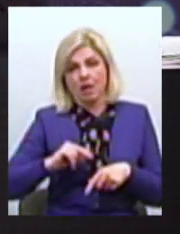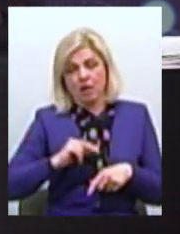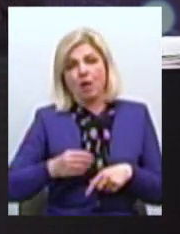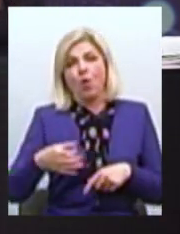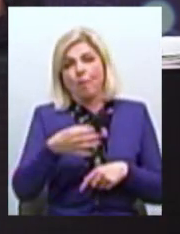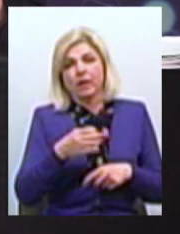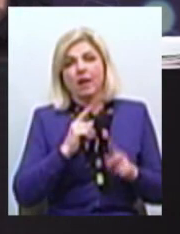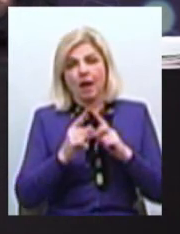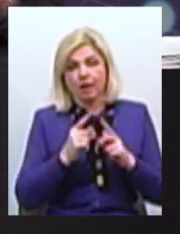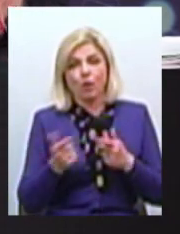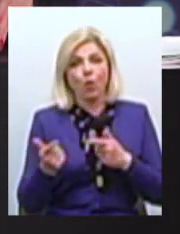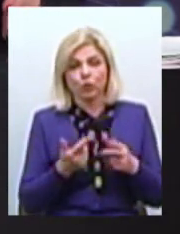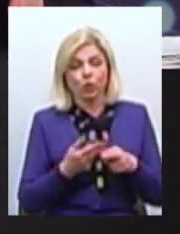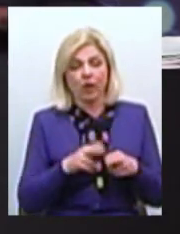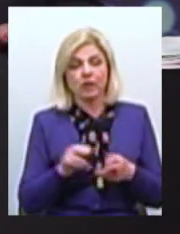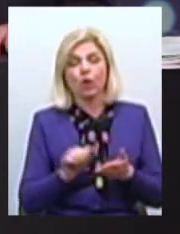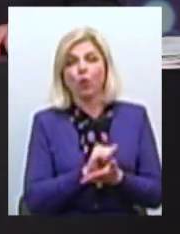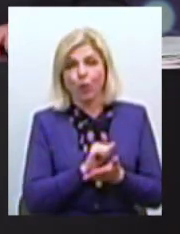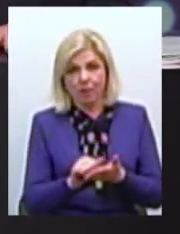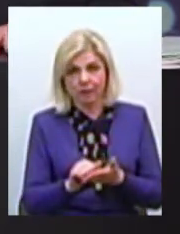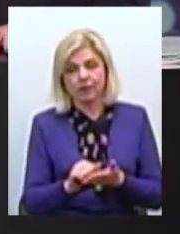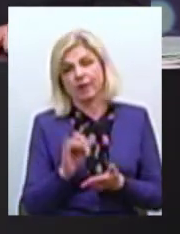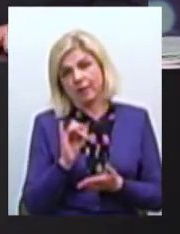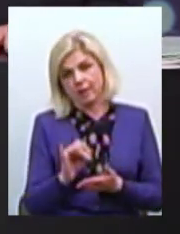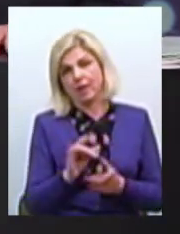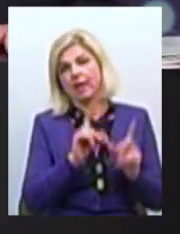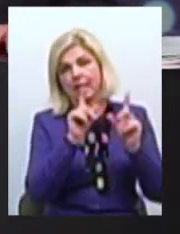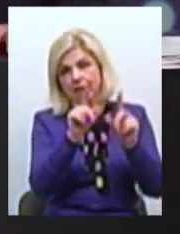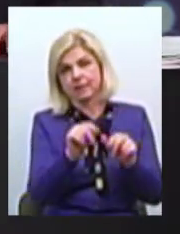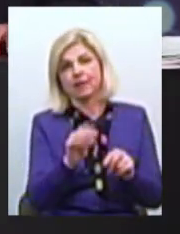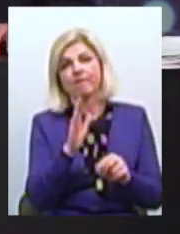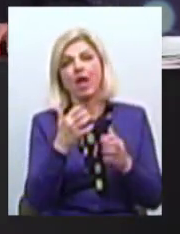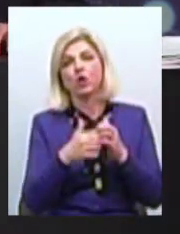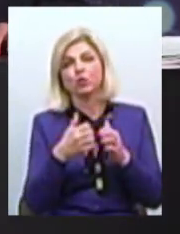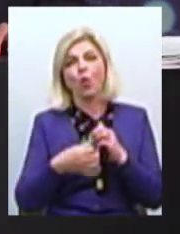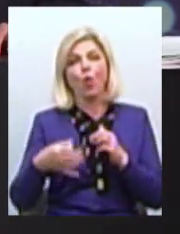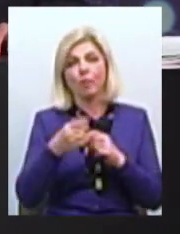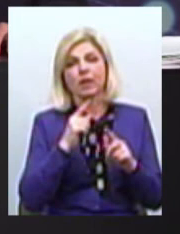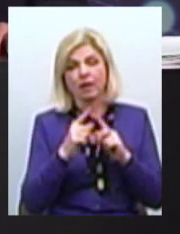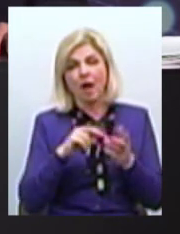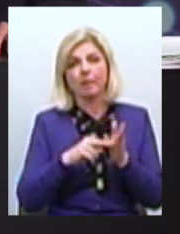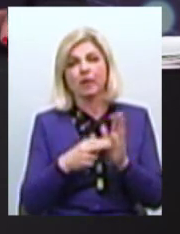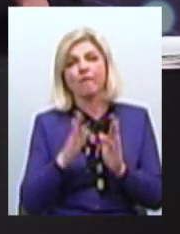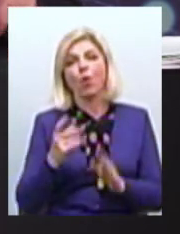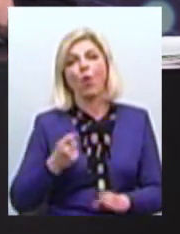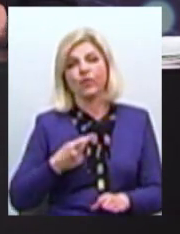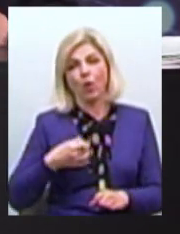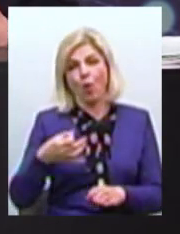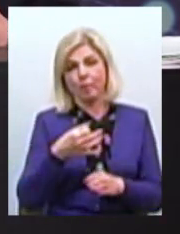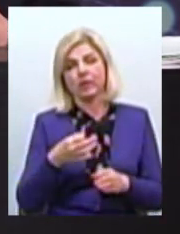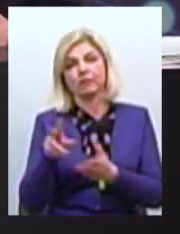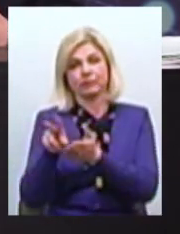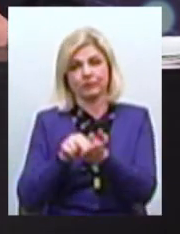долучаються Готуємо цей пакет документів І їздили вже в Херсонську обласну раду Плануємо в Одеську обласну раду Прийняти